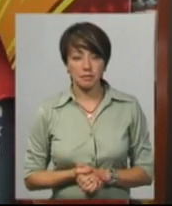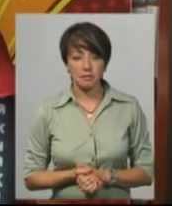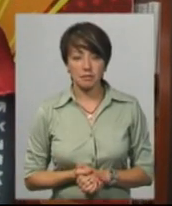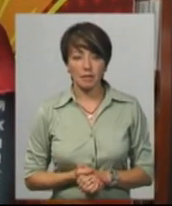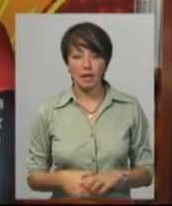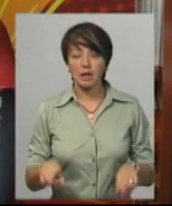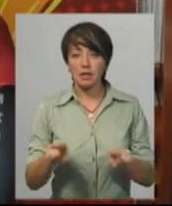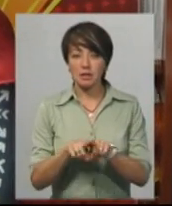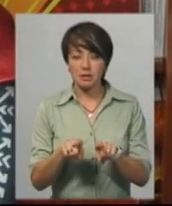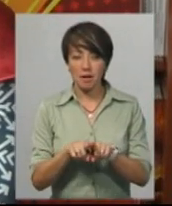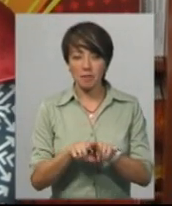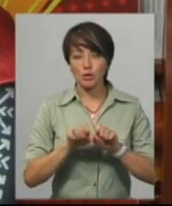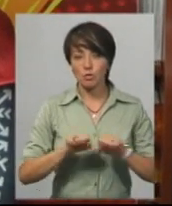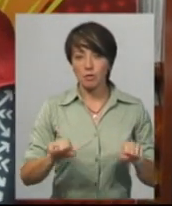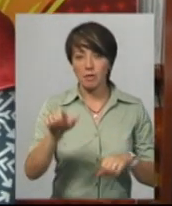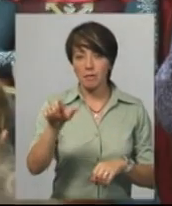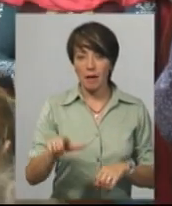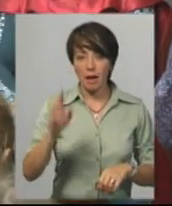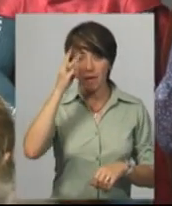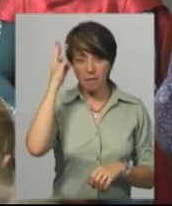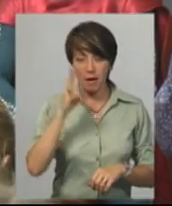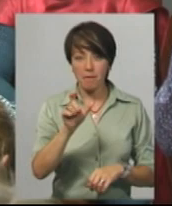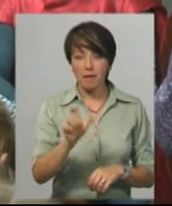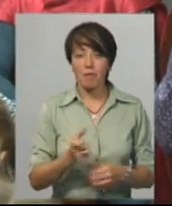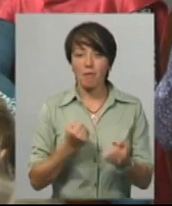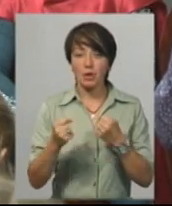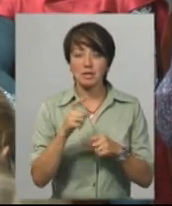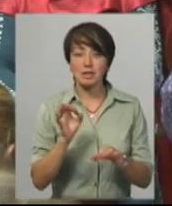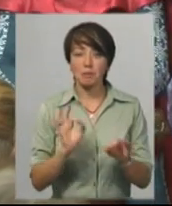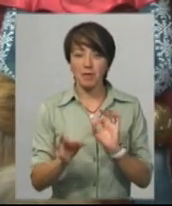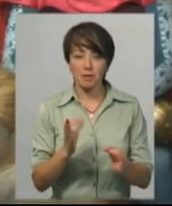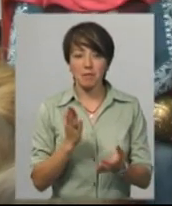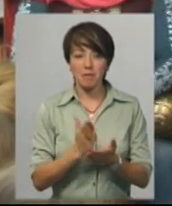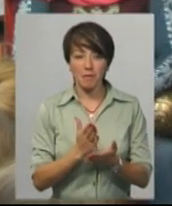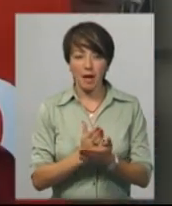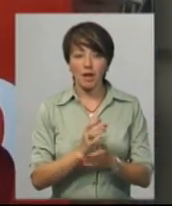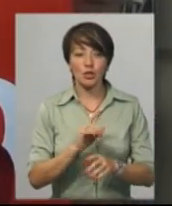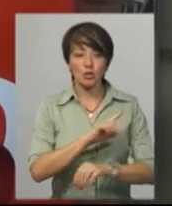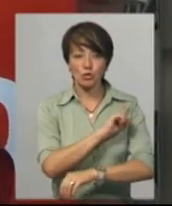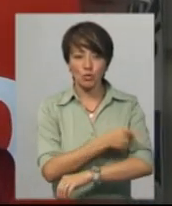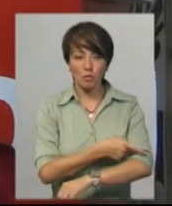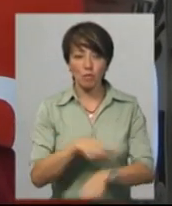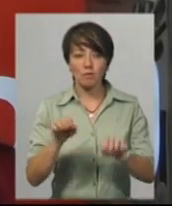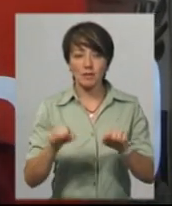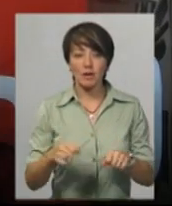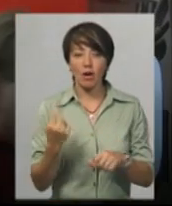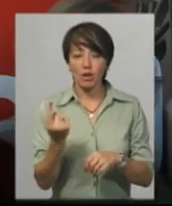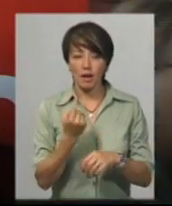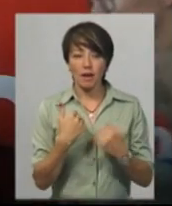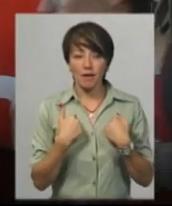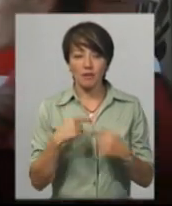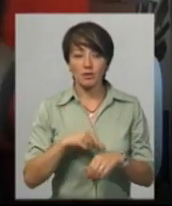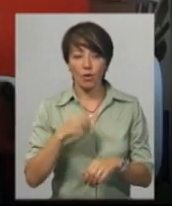Так само як Бетмен чи Супермен, Хмельмен також бореться за справедливість. І навіть має суперможливості. Одна із суперможливостей я